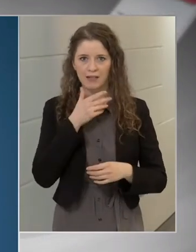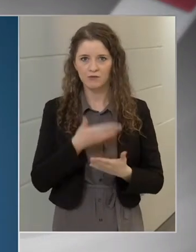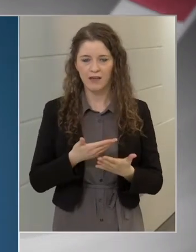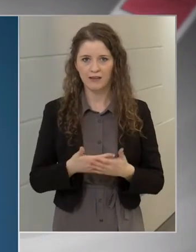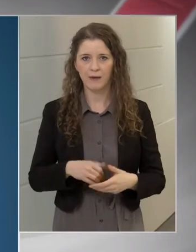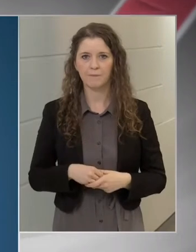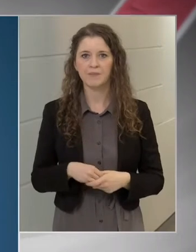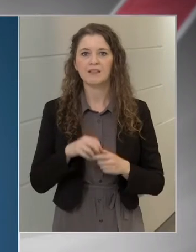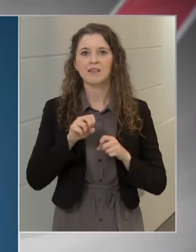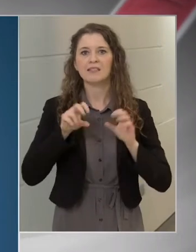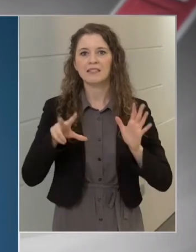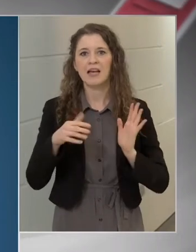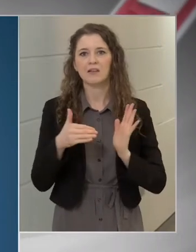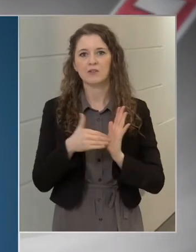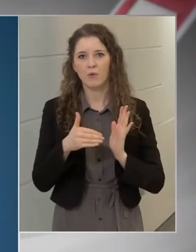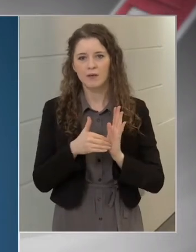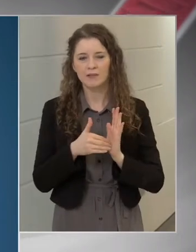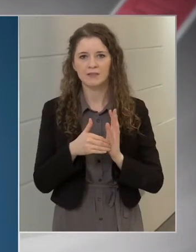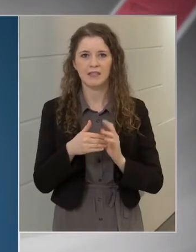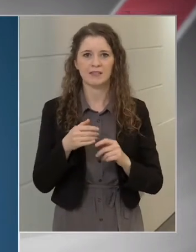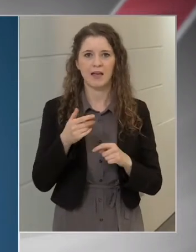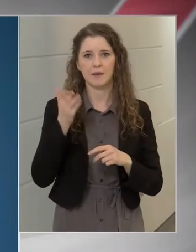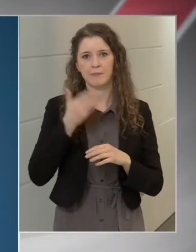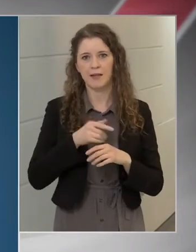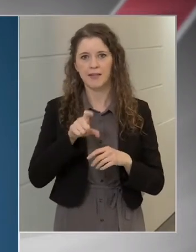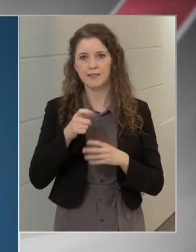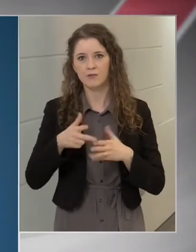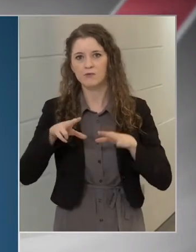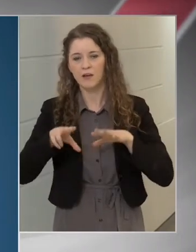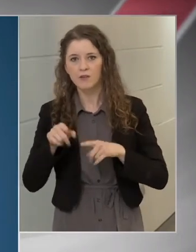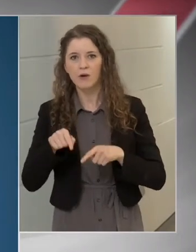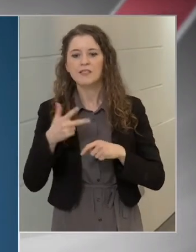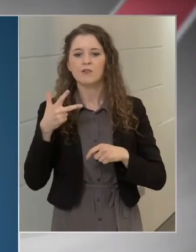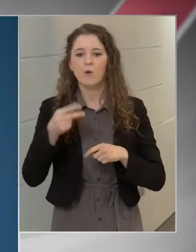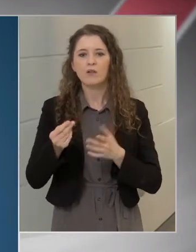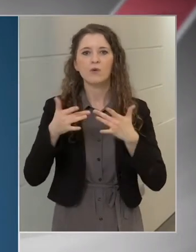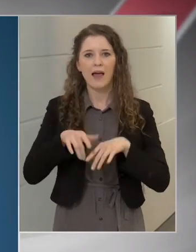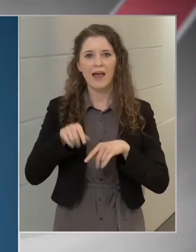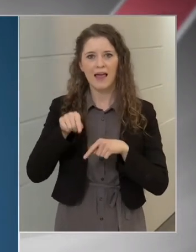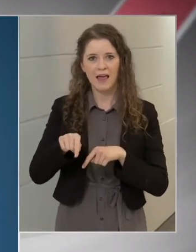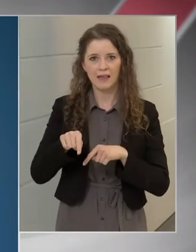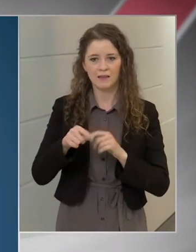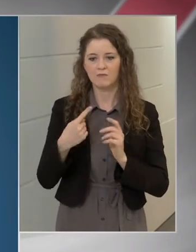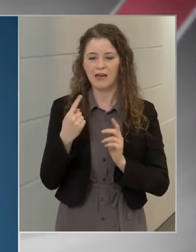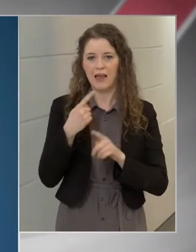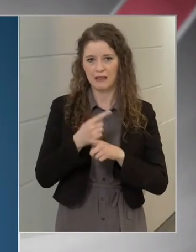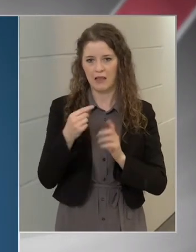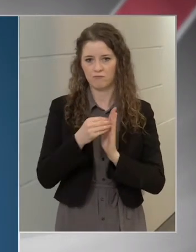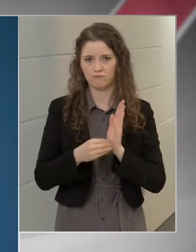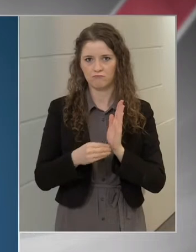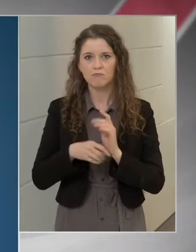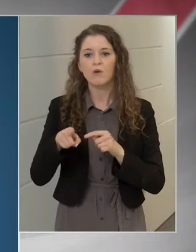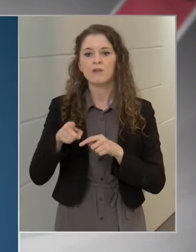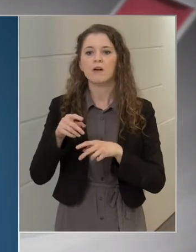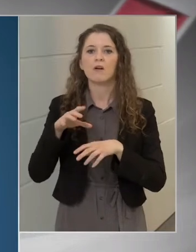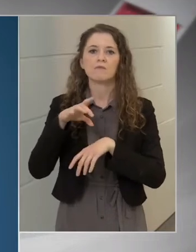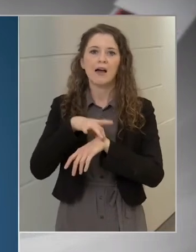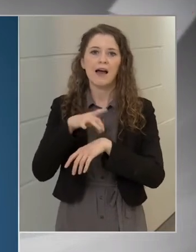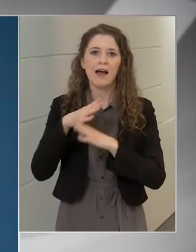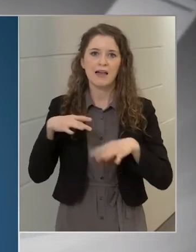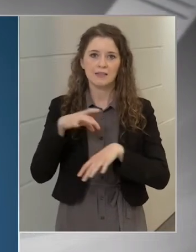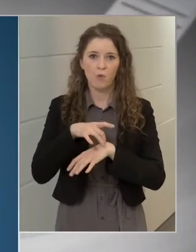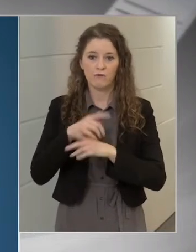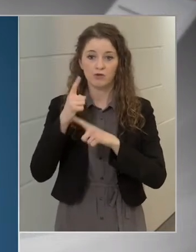1998-as MN rendelet oltóhelyként definiálja a házi orvosi rendelőt, és oltóorvosként pedig a